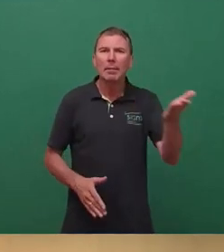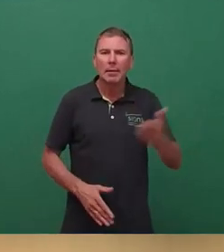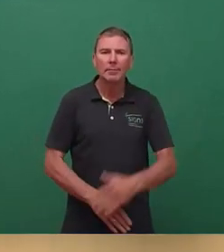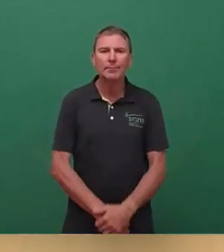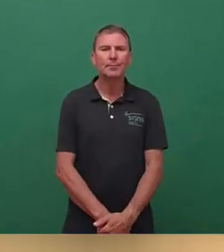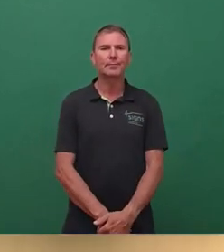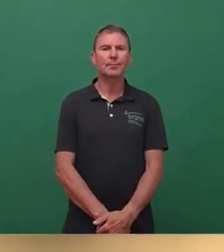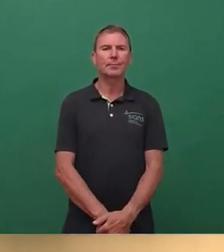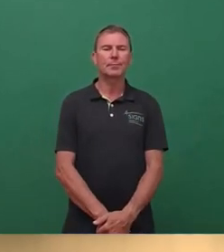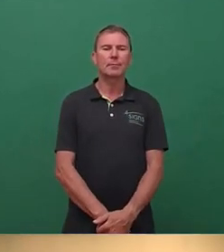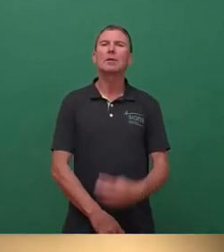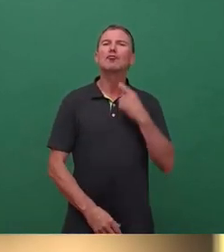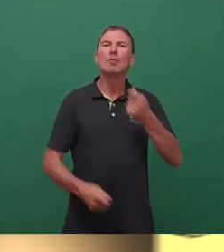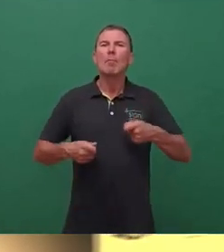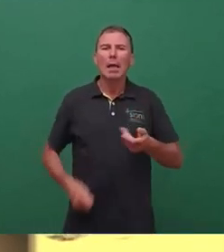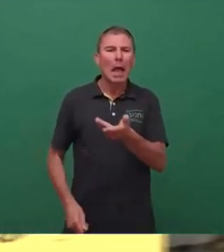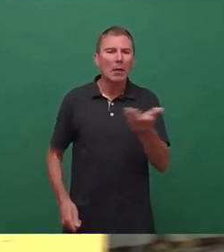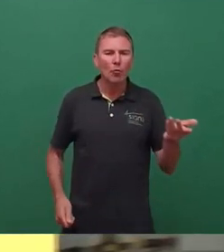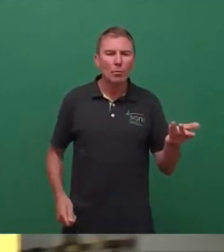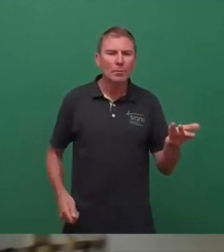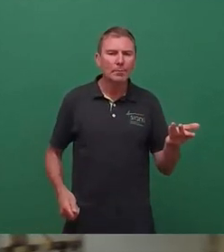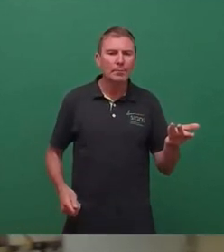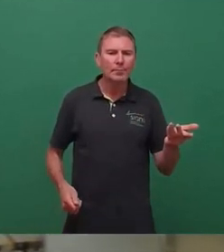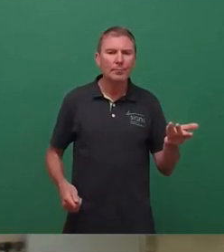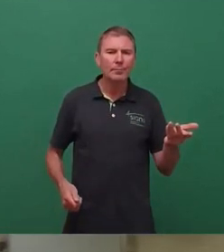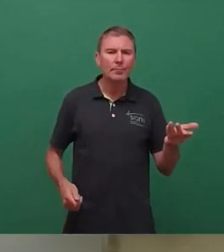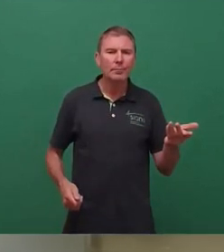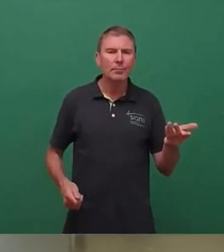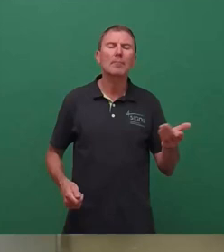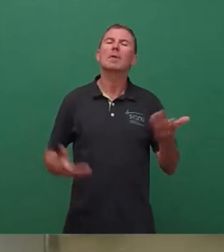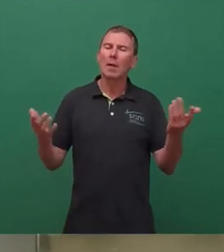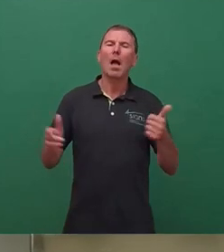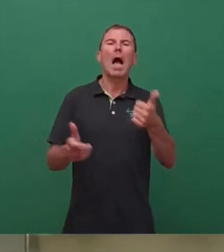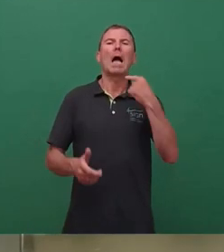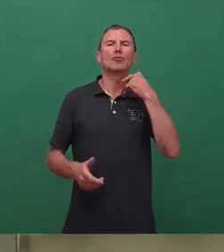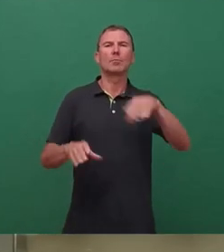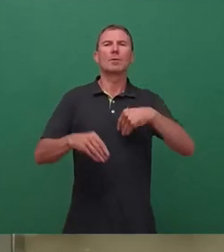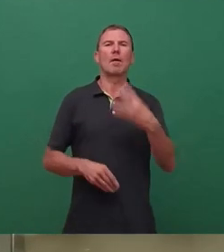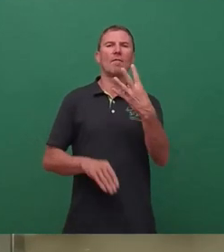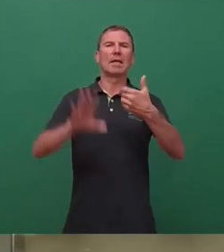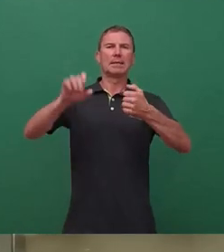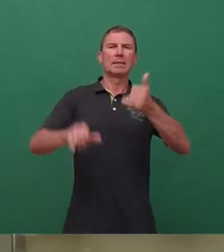Gegenstimmen, Stimmenthaltungen, dann einstimmig mit 64, ja, Stimmen beschlossen. Wir kommen.